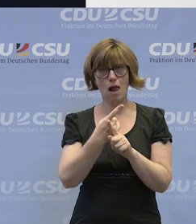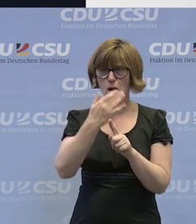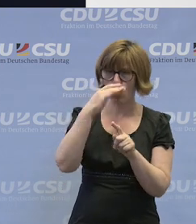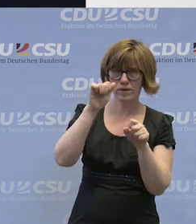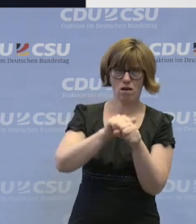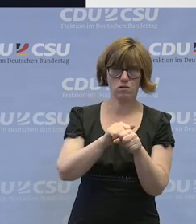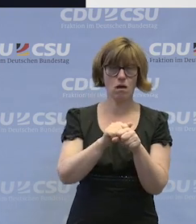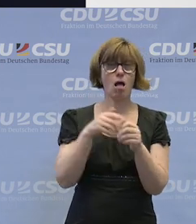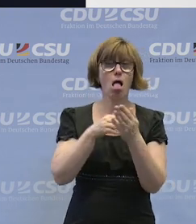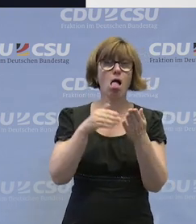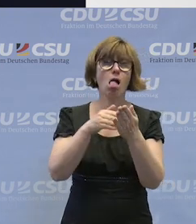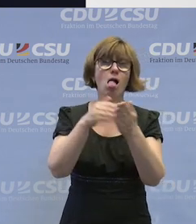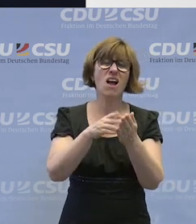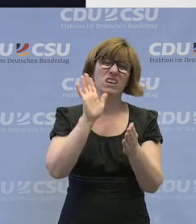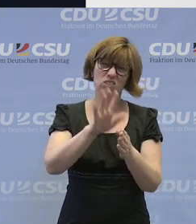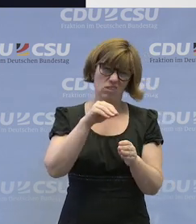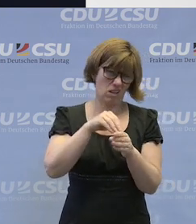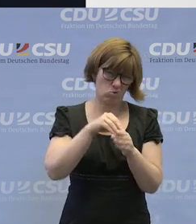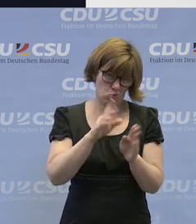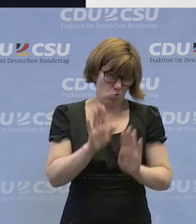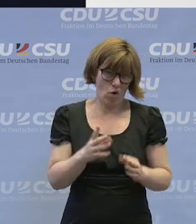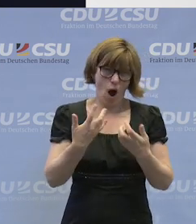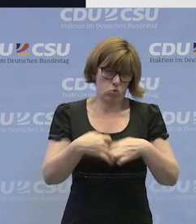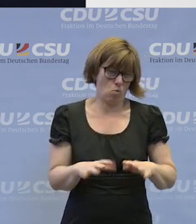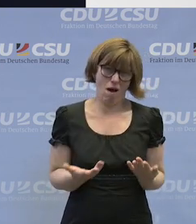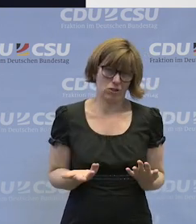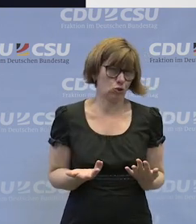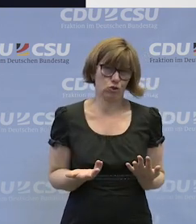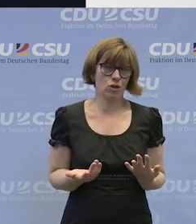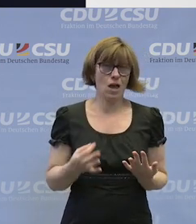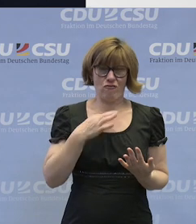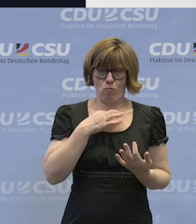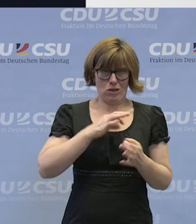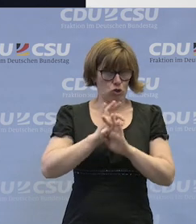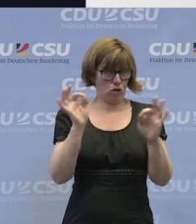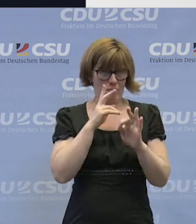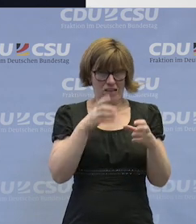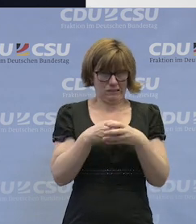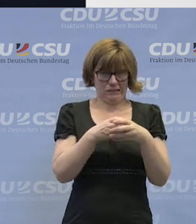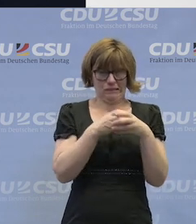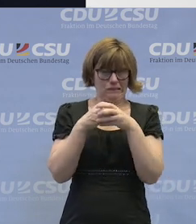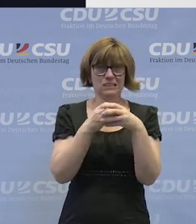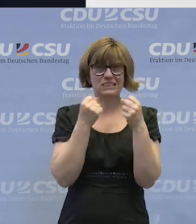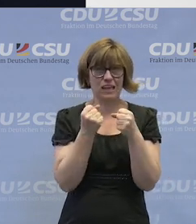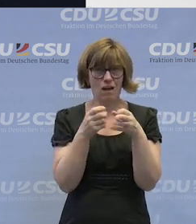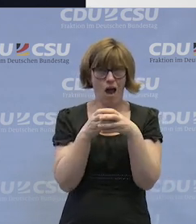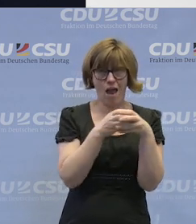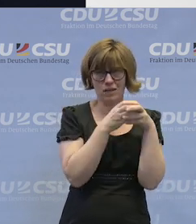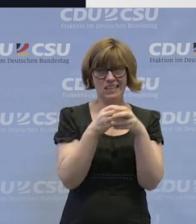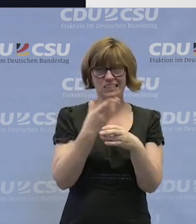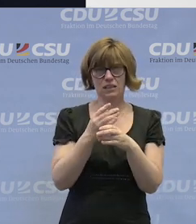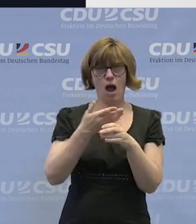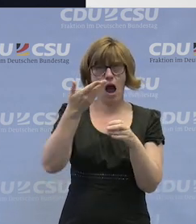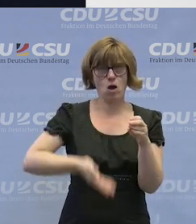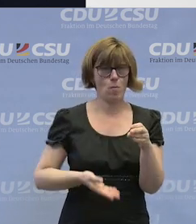auszuprobieren und scheitern gehört mit dazu. Und ich finde es sehr fatal, diesen Sicherheitsanspruch, das ist genau das